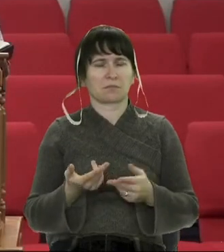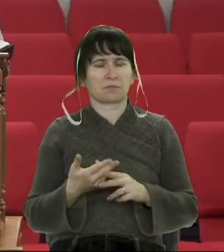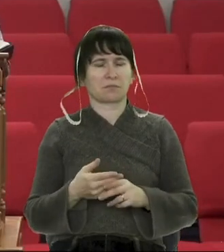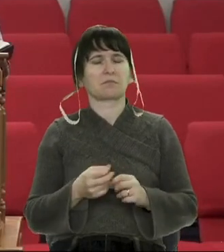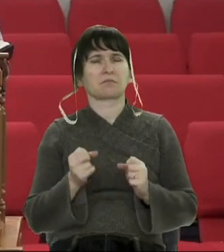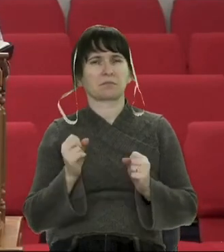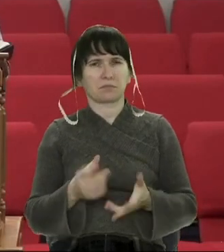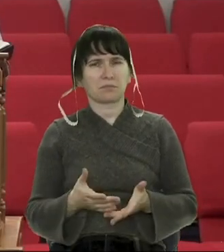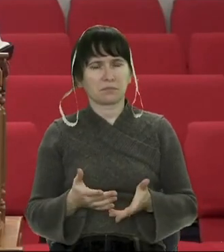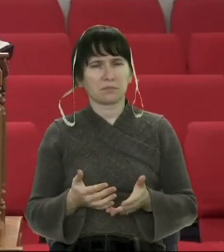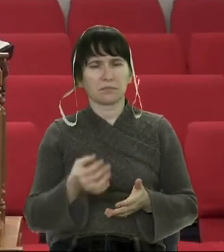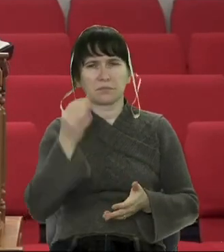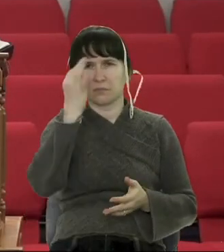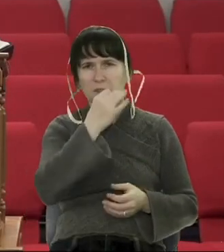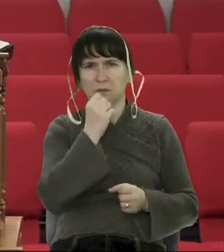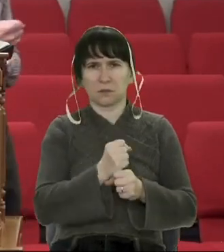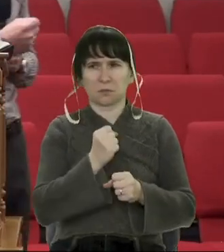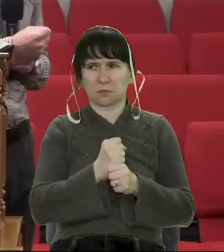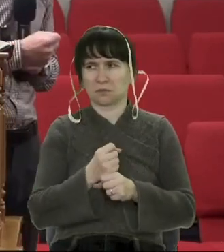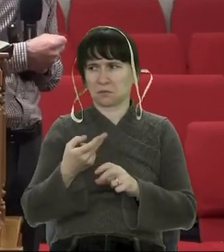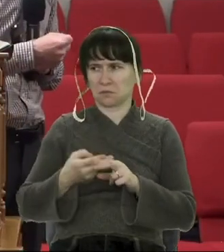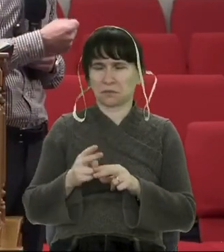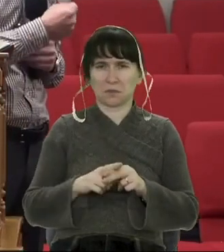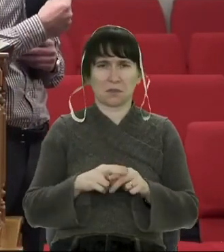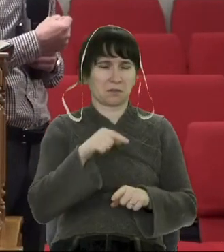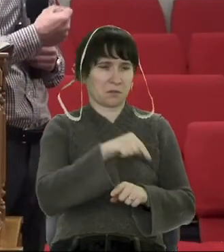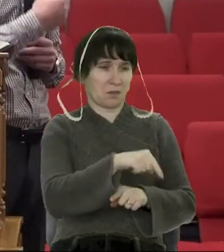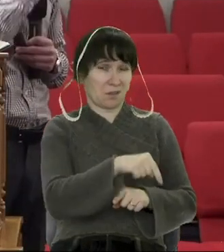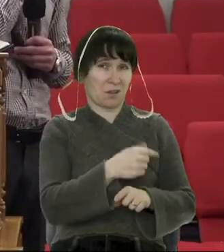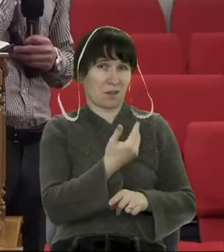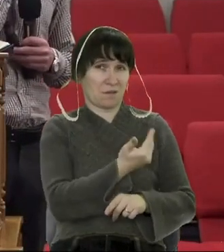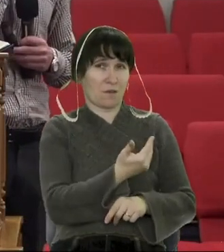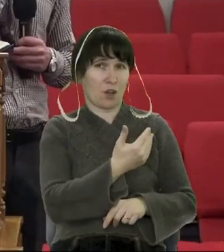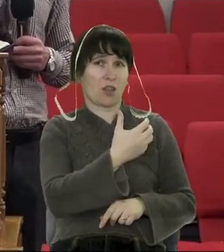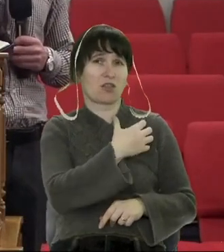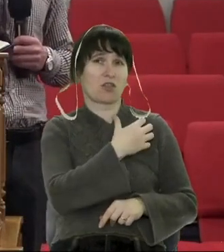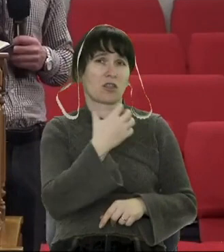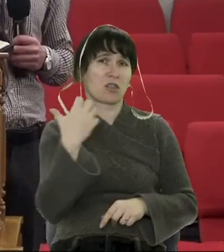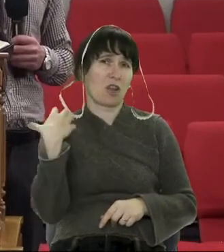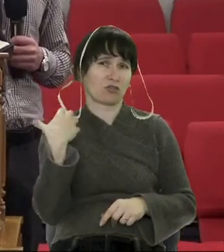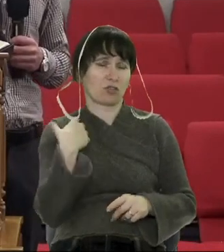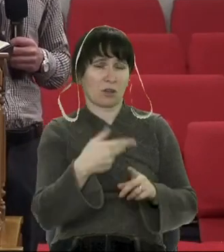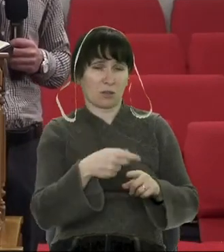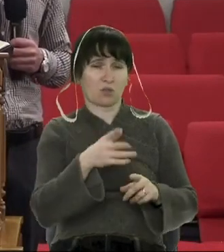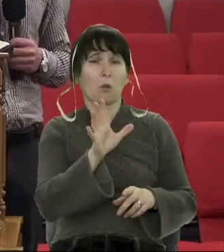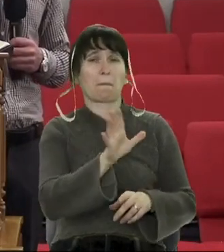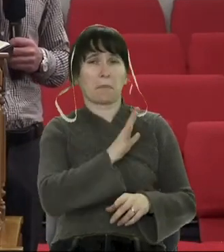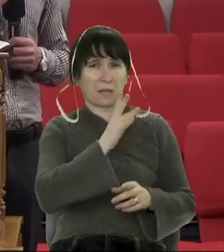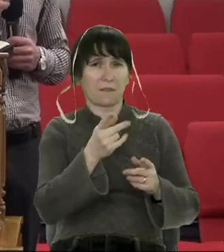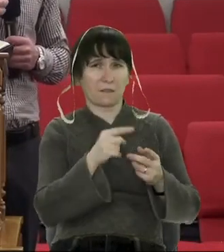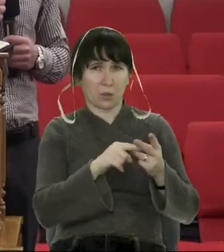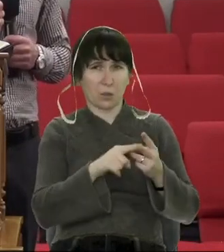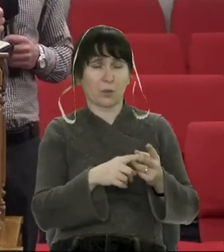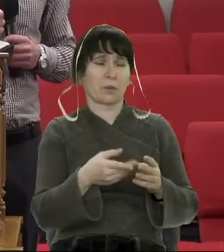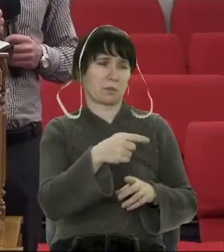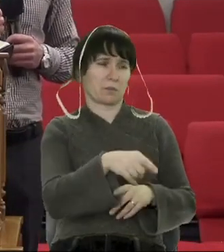опонентами. Бере Амасу за бороду, так, можливо, здоровились, і борода у чоловіка – це чутлива річ.